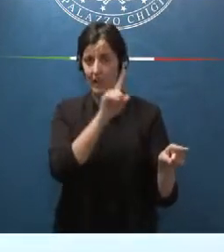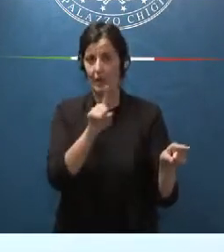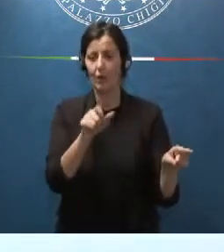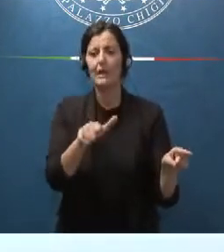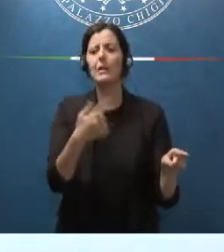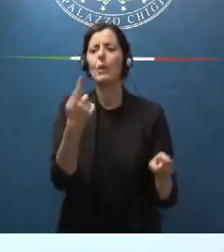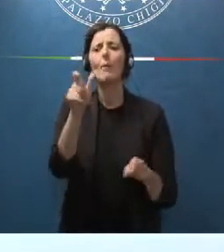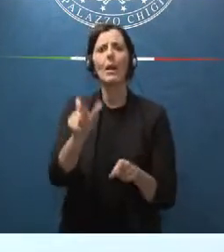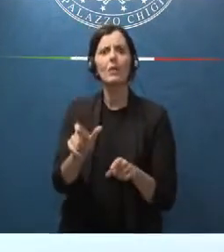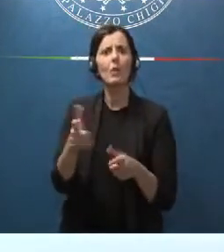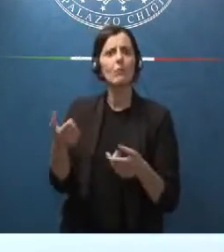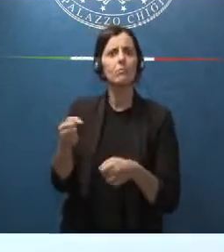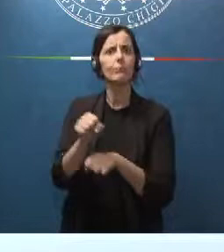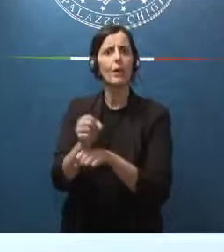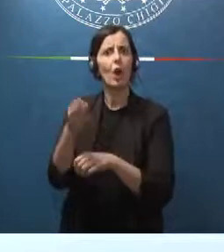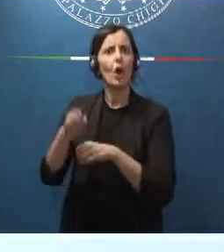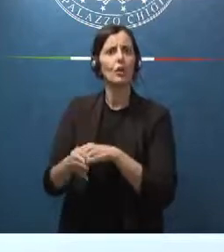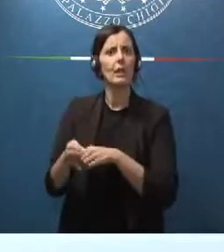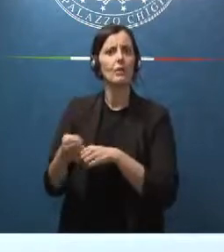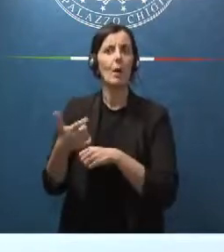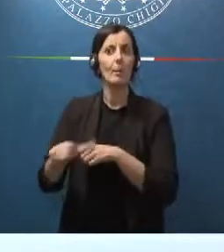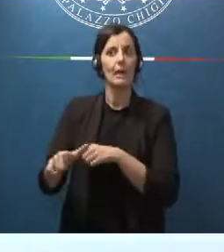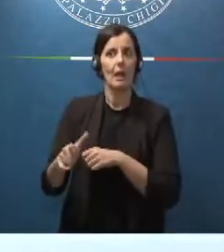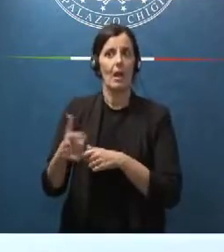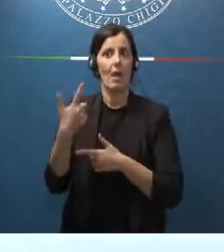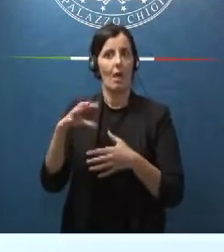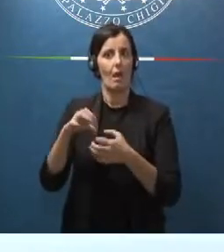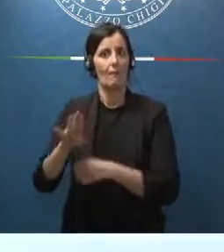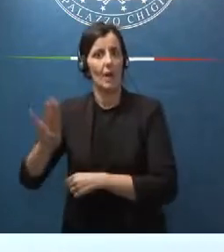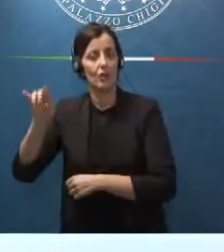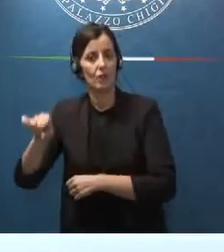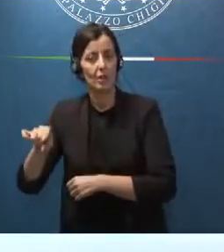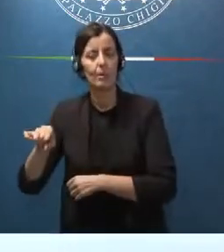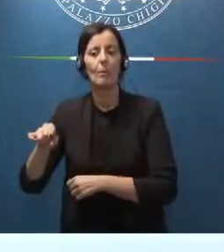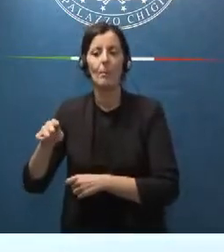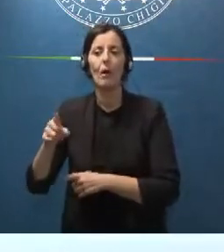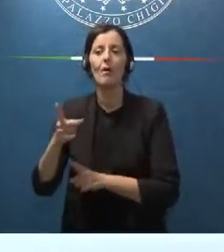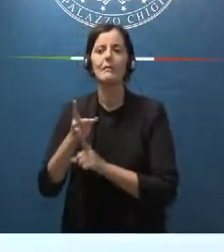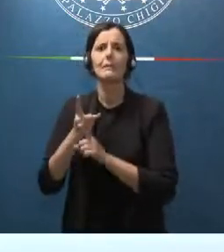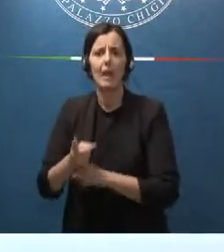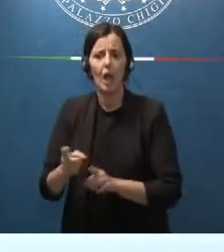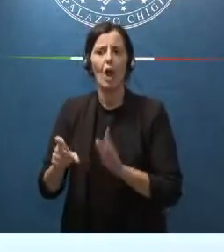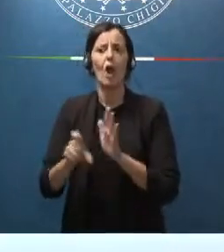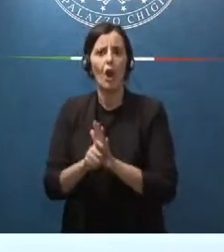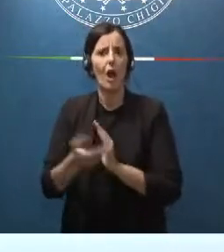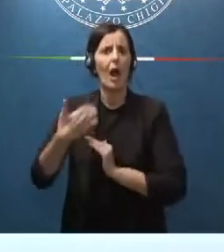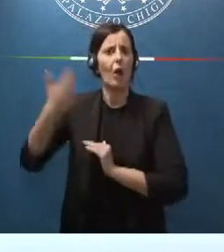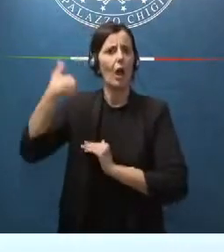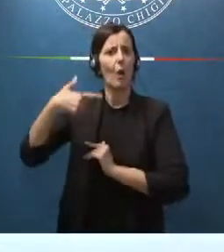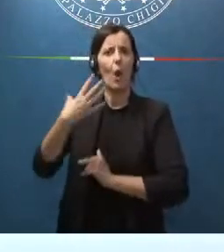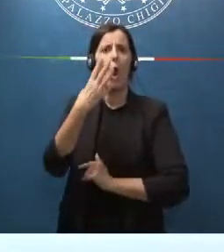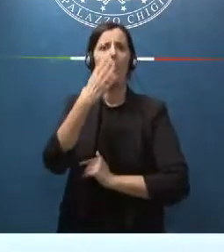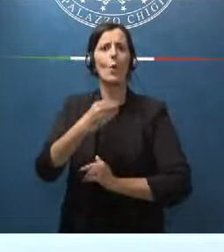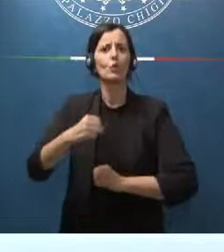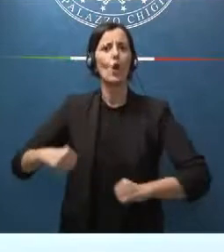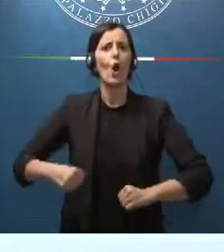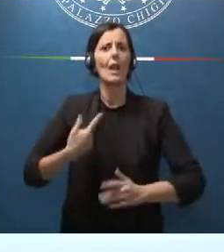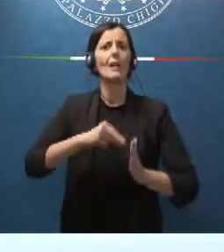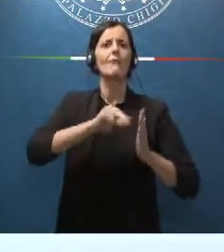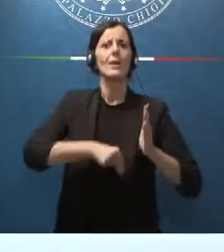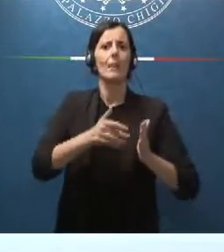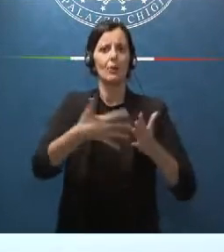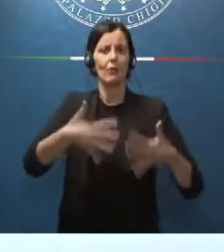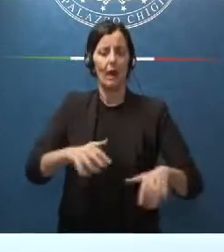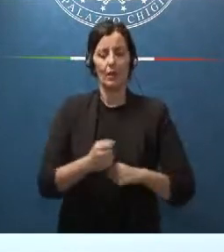persona viene condannata per apologia di fascismo viene condannata in base a un codice che è ancora quello firmato da Mussolini mentre